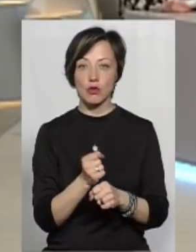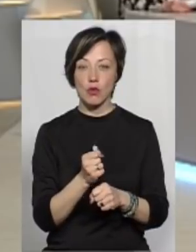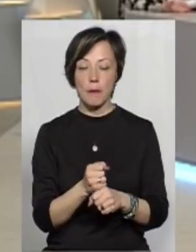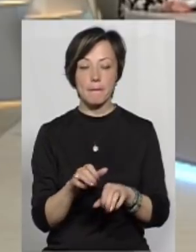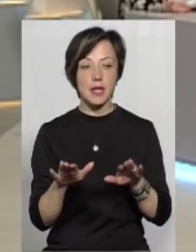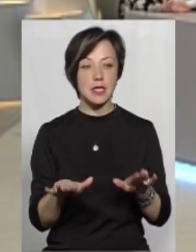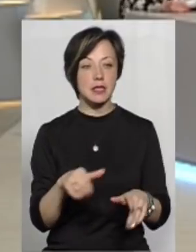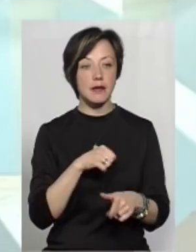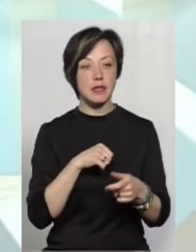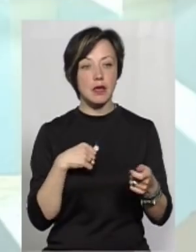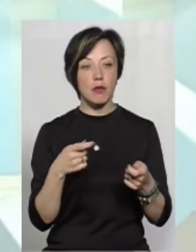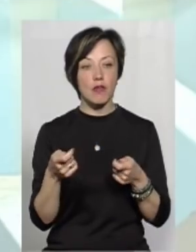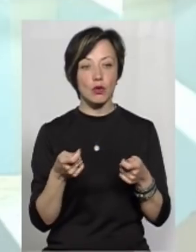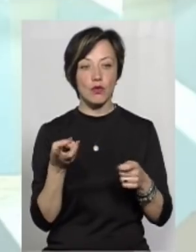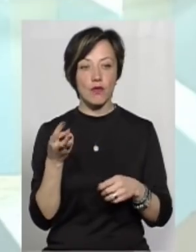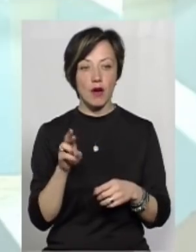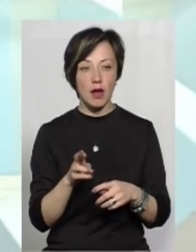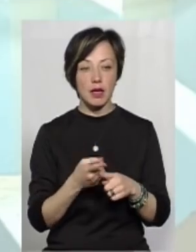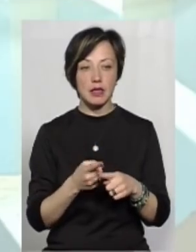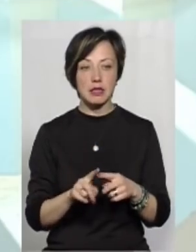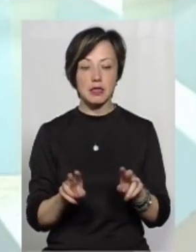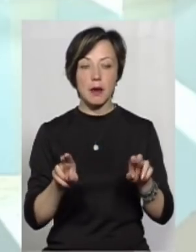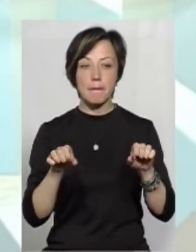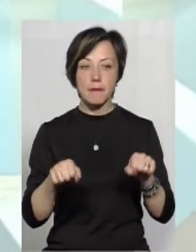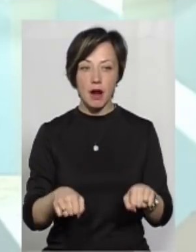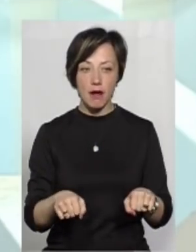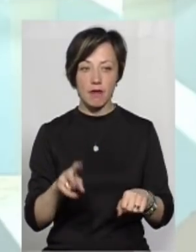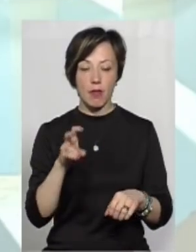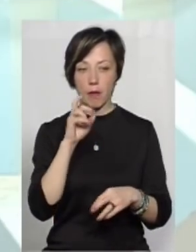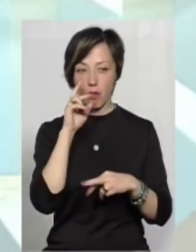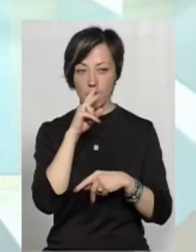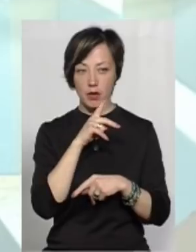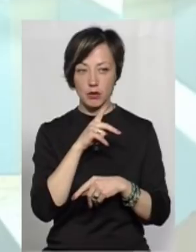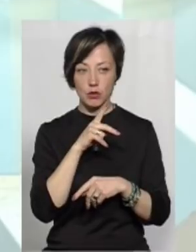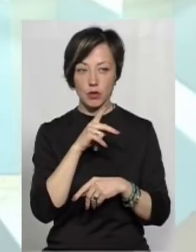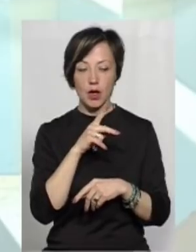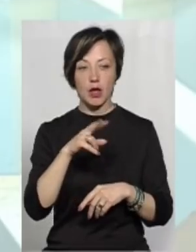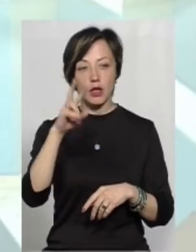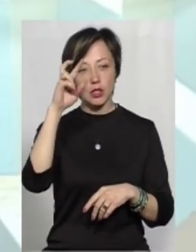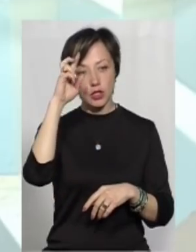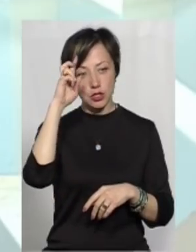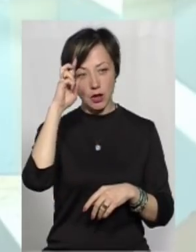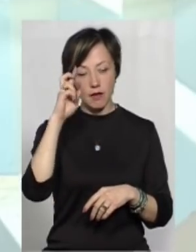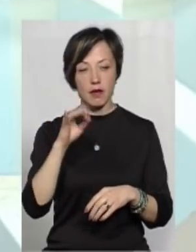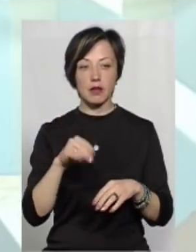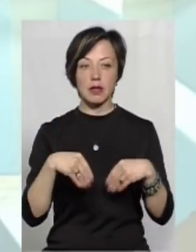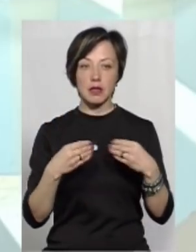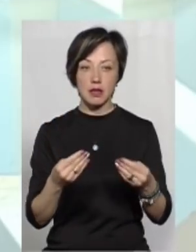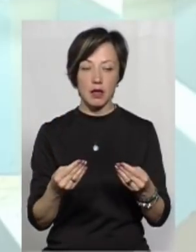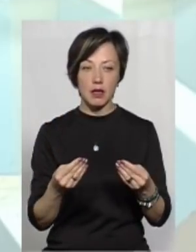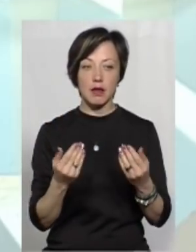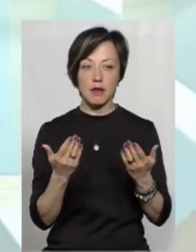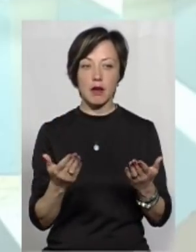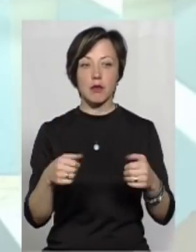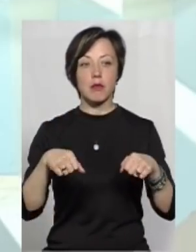Місцеве самоврядування – це право на помилку. Тобто, держава надала вам